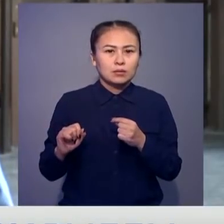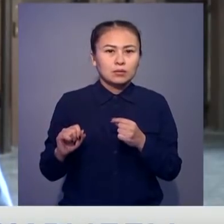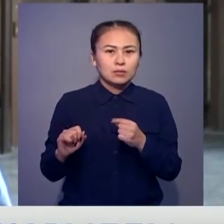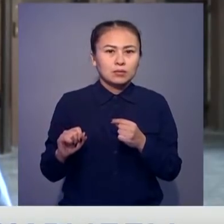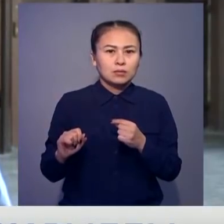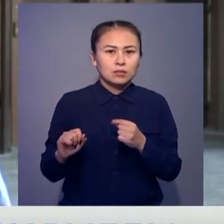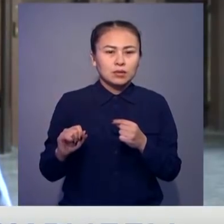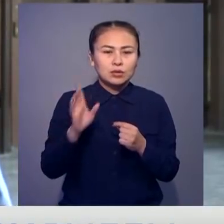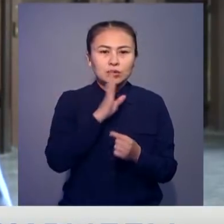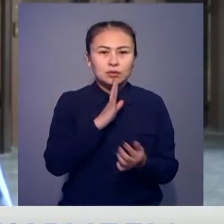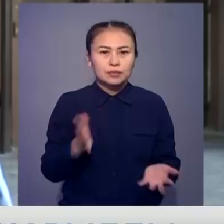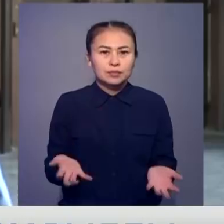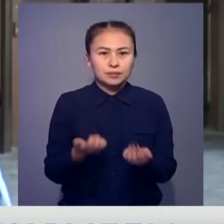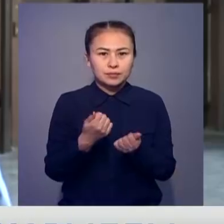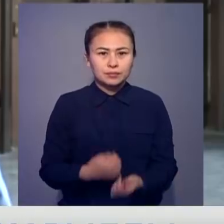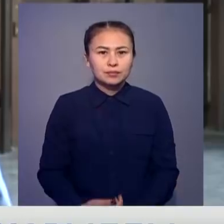Әйелді құтқар балып қалдық.